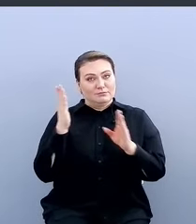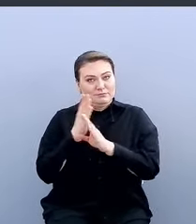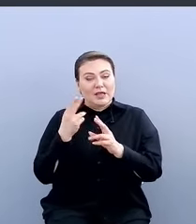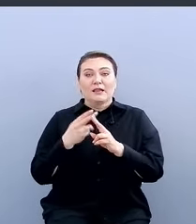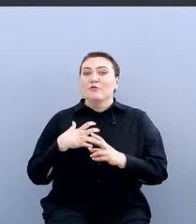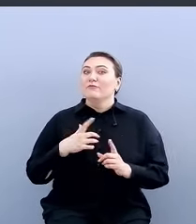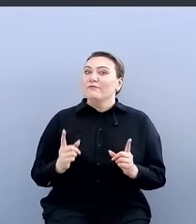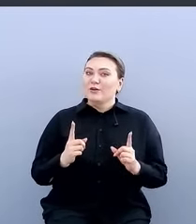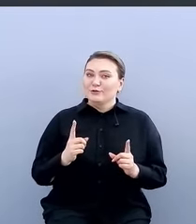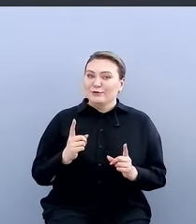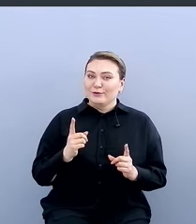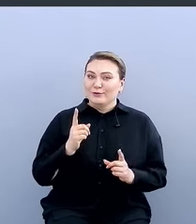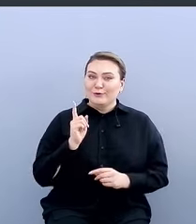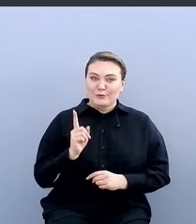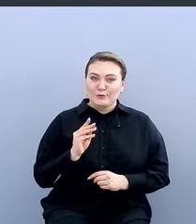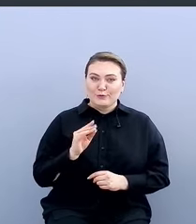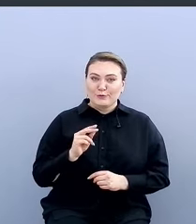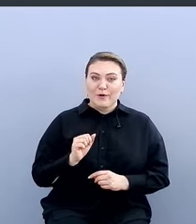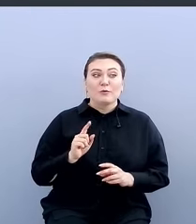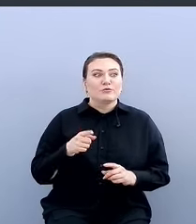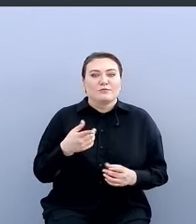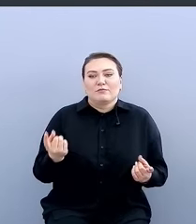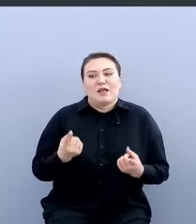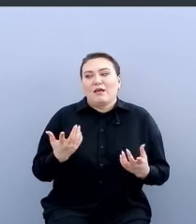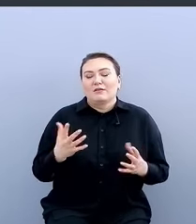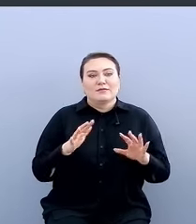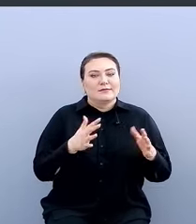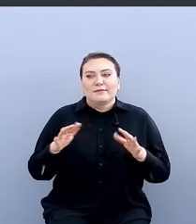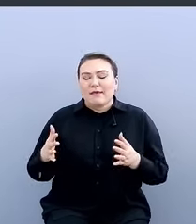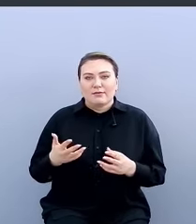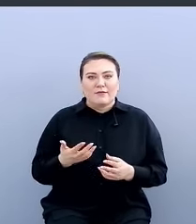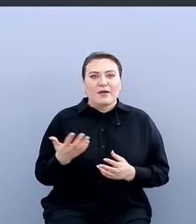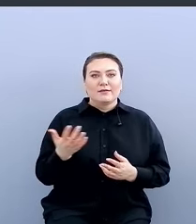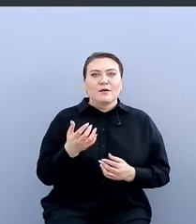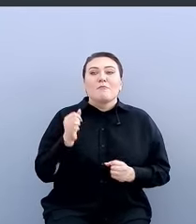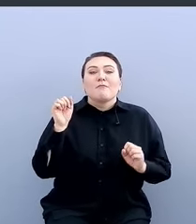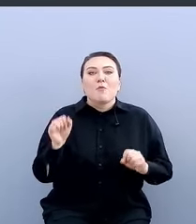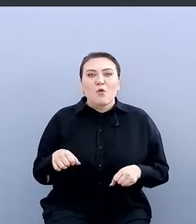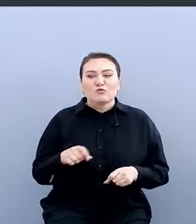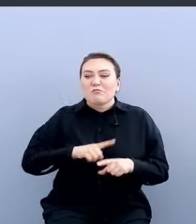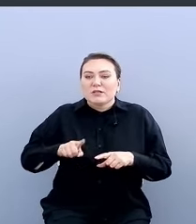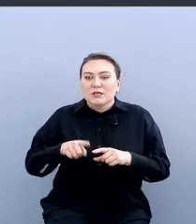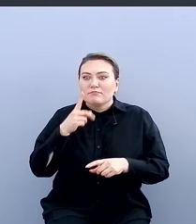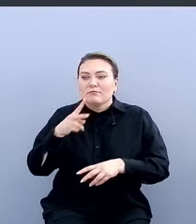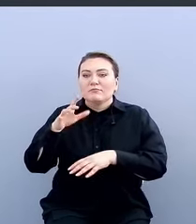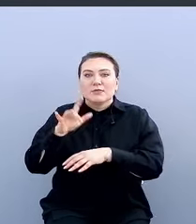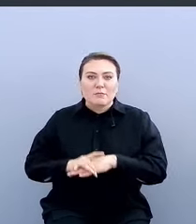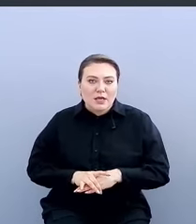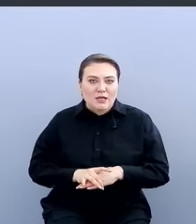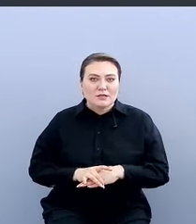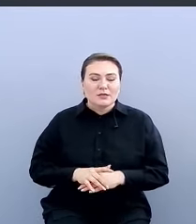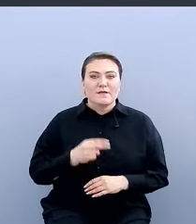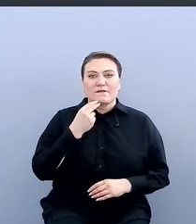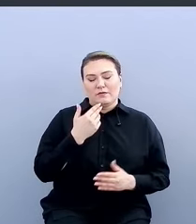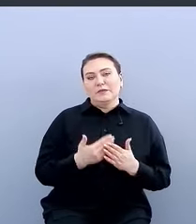потому что ты банально просто какое-то количество инцидентов таким образом можешь быстрее заметить. Вот в